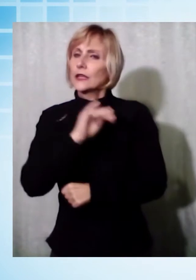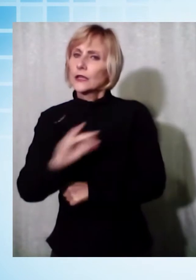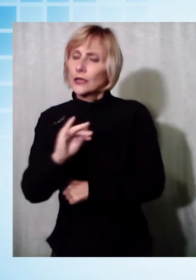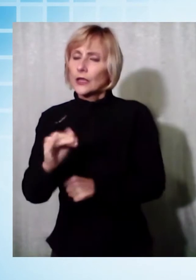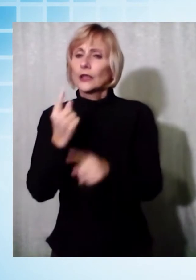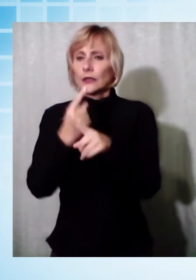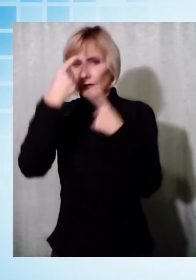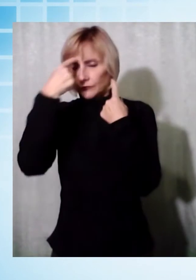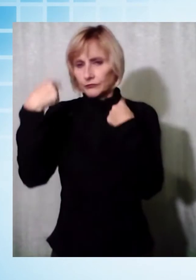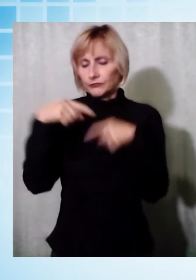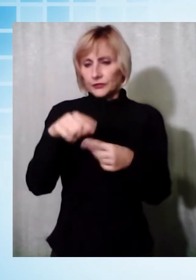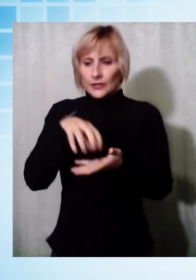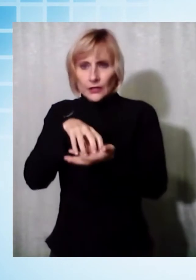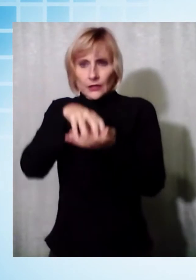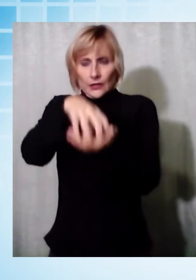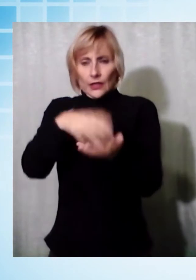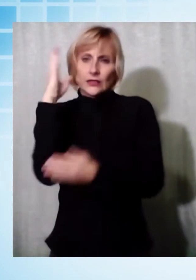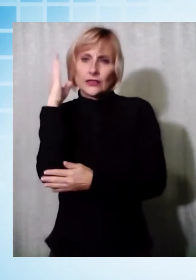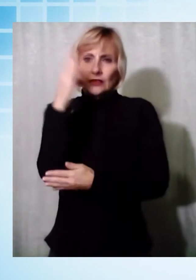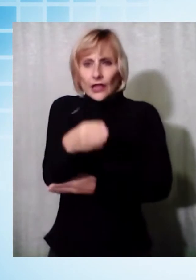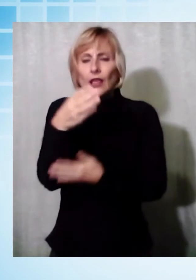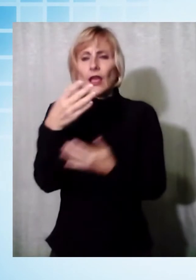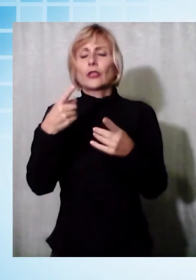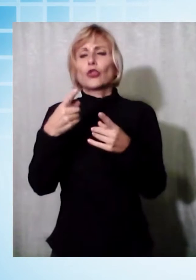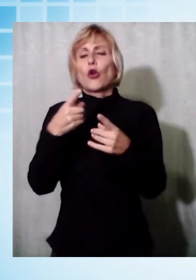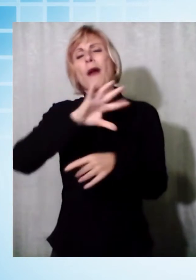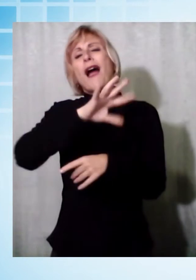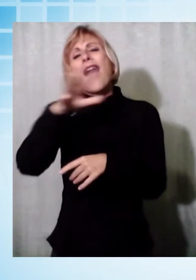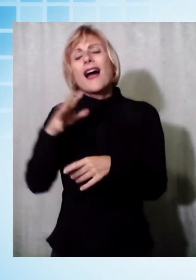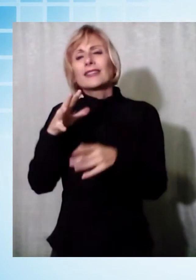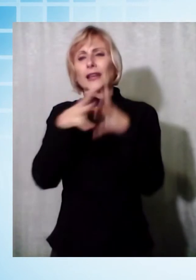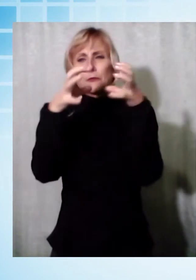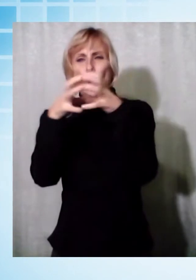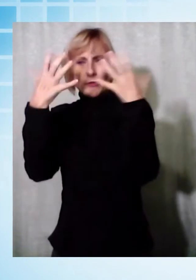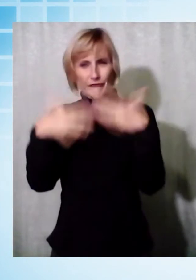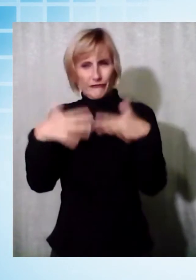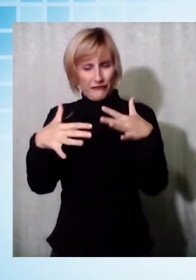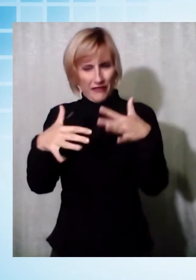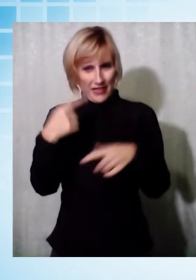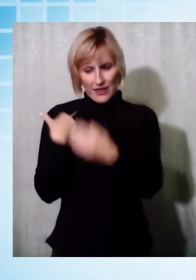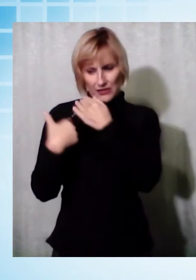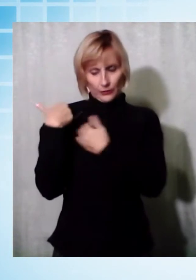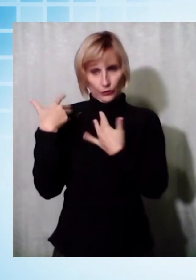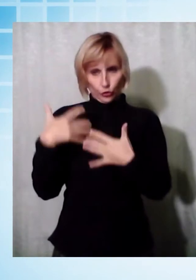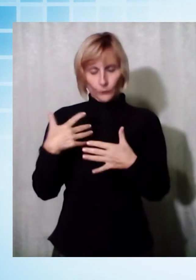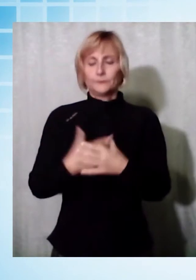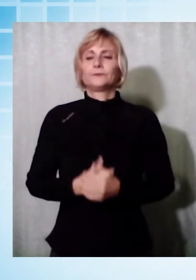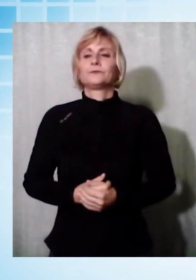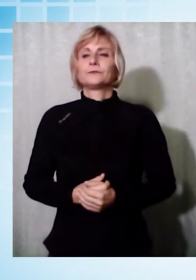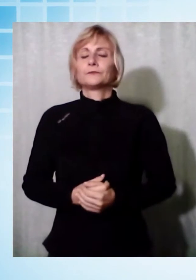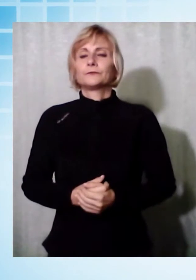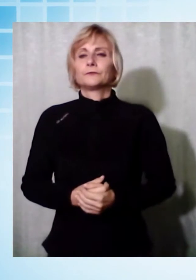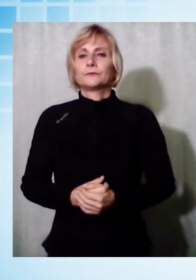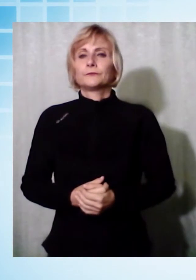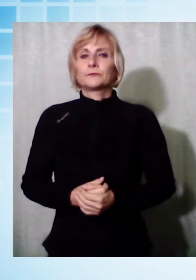a un investimento diretto come ha fatto per altri immobili. Andiamo alla cronaca che ci